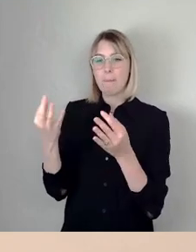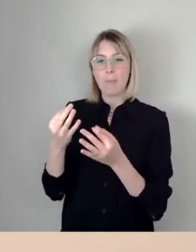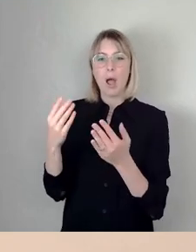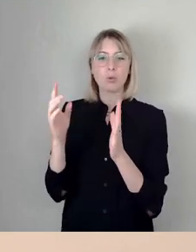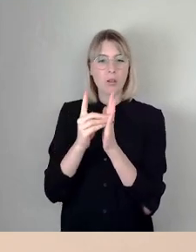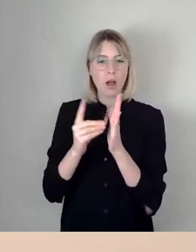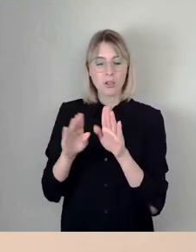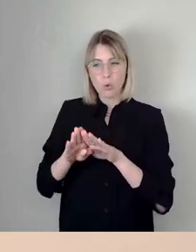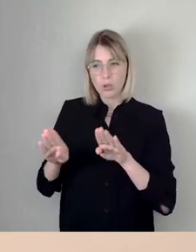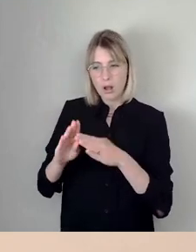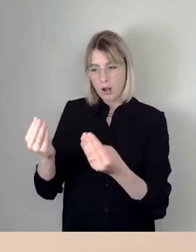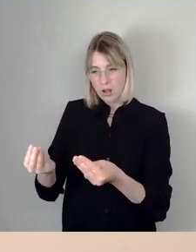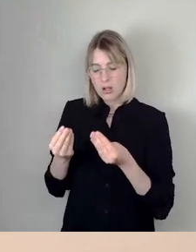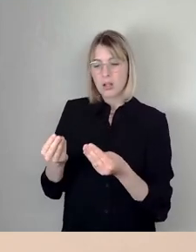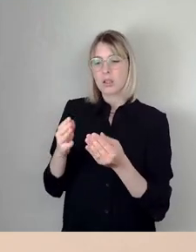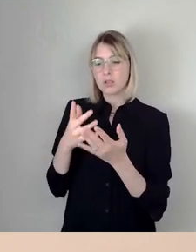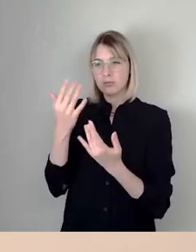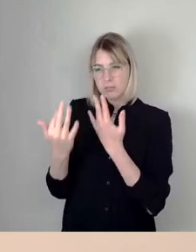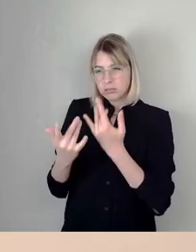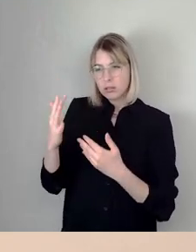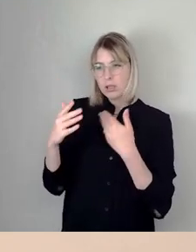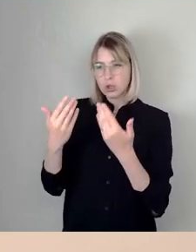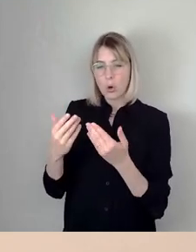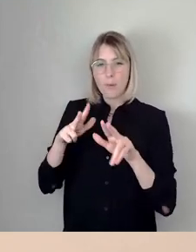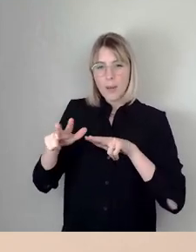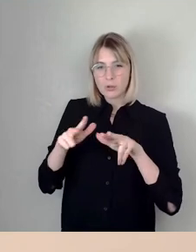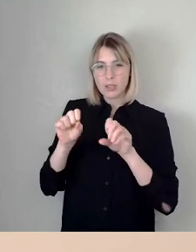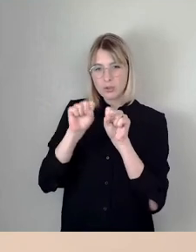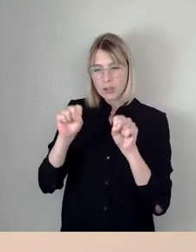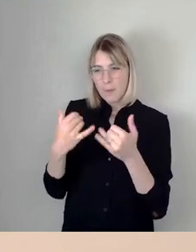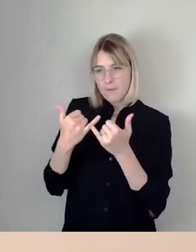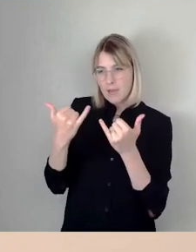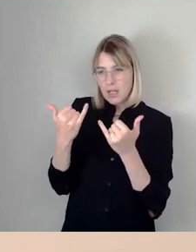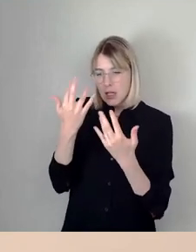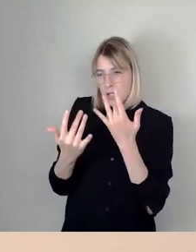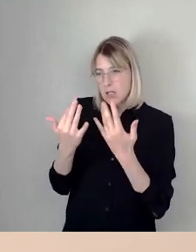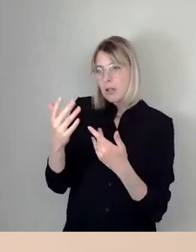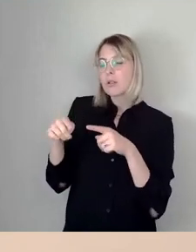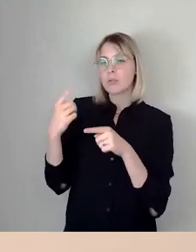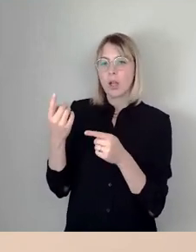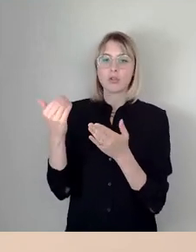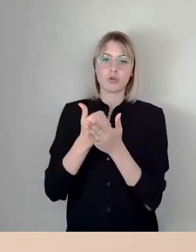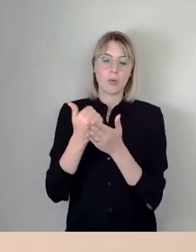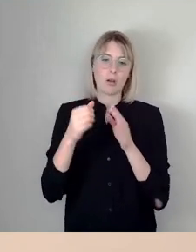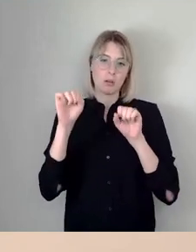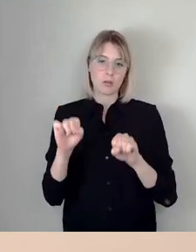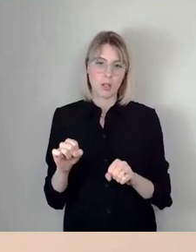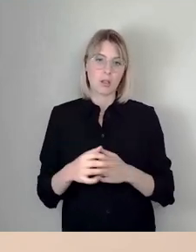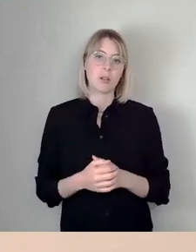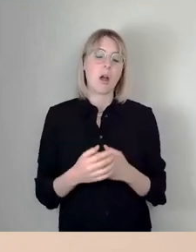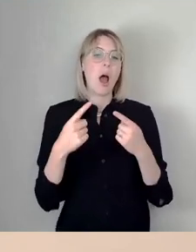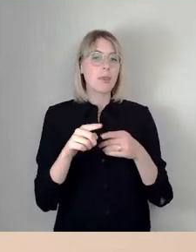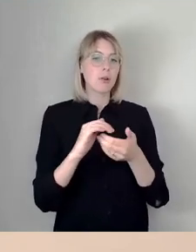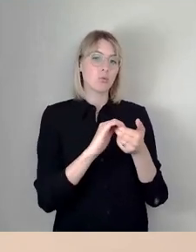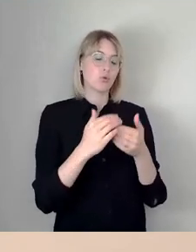entsprechendes Management-System, um tatsächlich auch diese Einsparungen zu erzielen, was ja andere Kommunen schon gemacht haben.